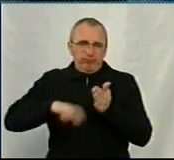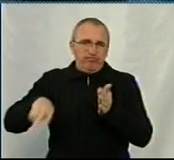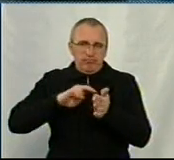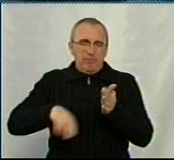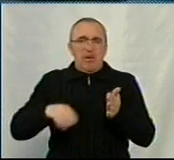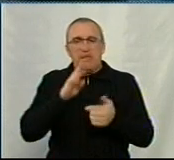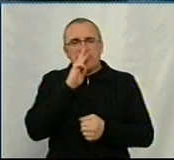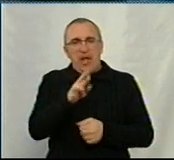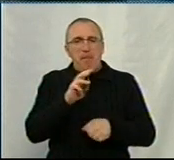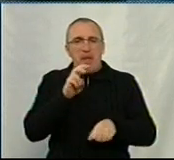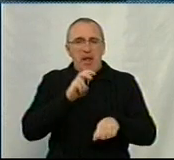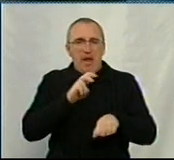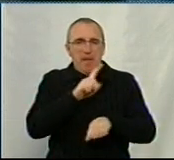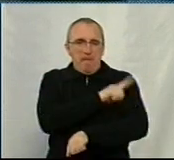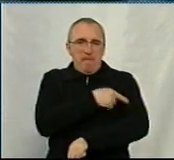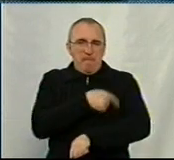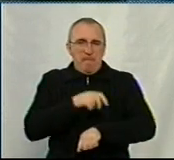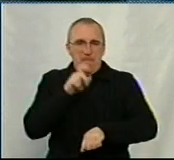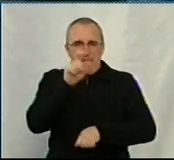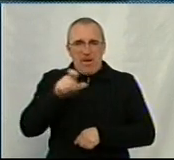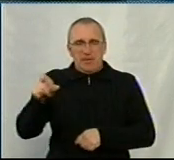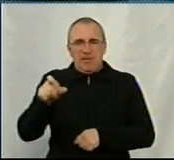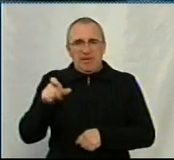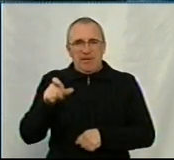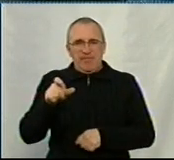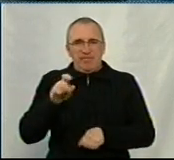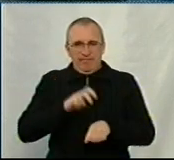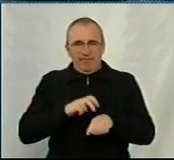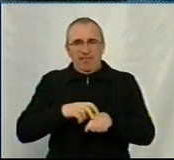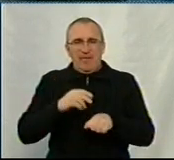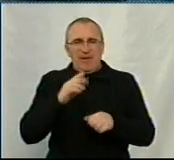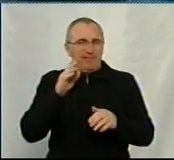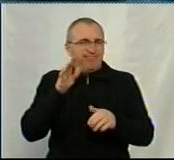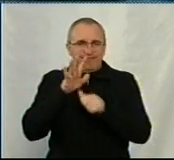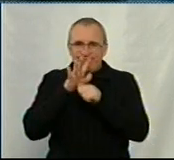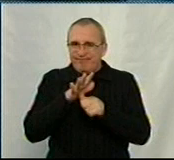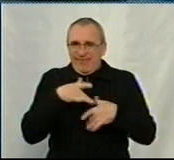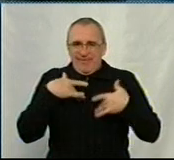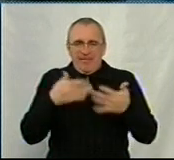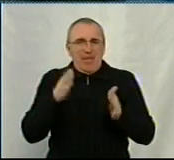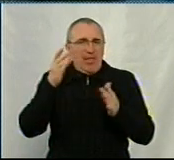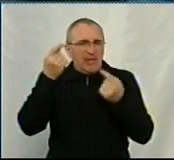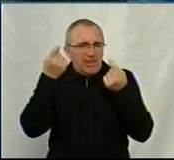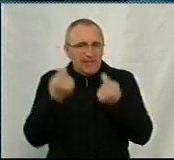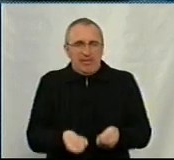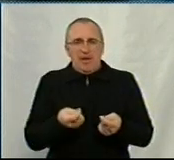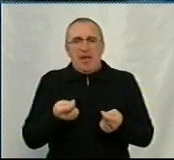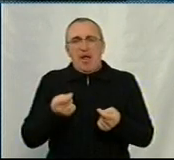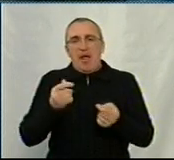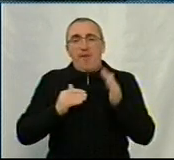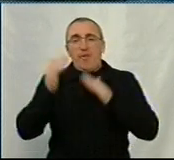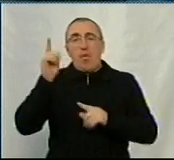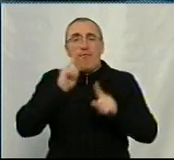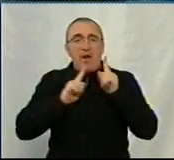медиків низькі, ганебно низькі, я би сказав. Міняються президенти, міняються Верховні Ради, але